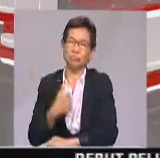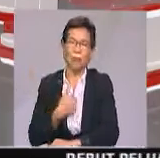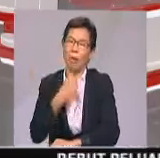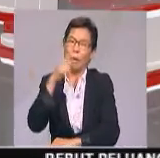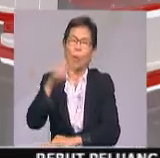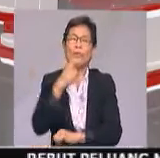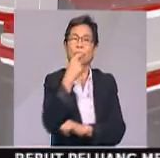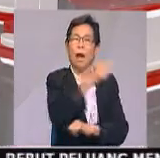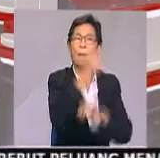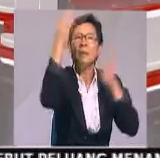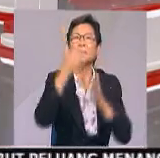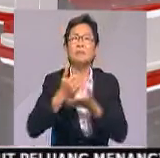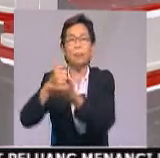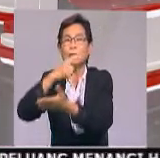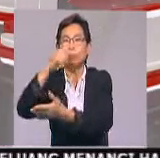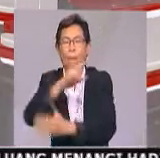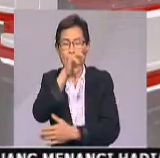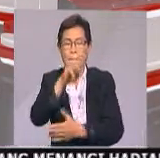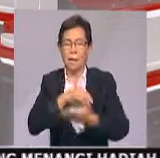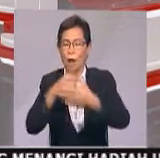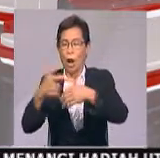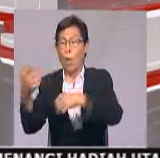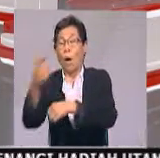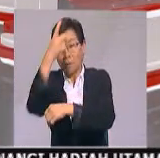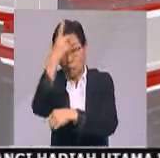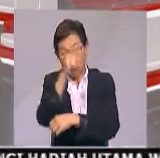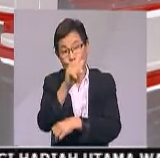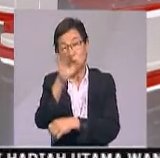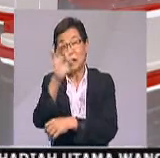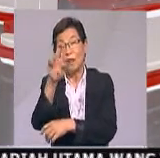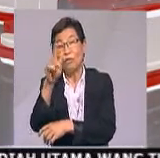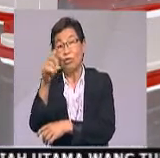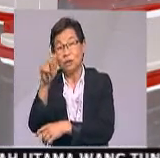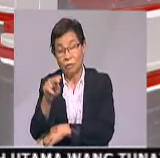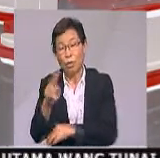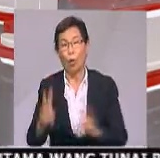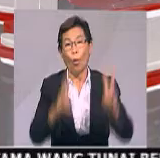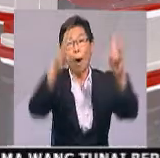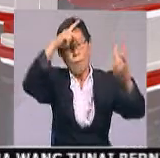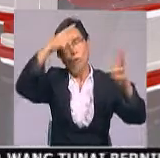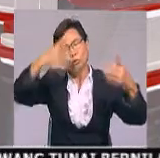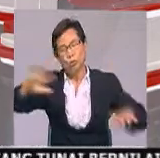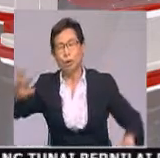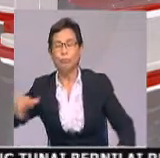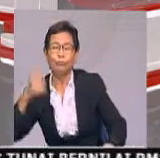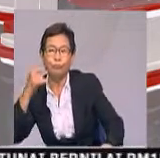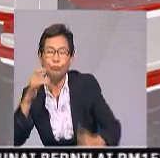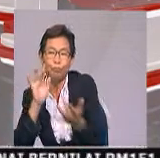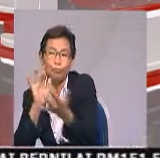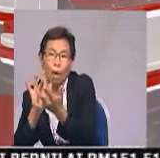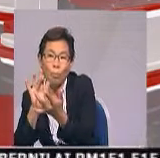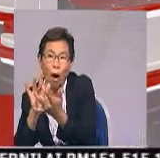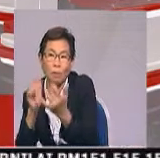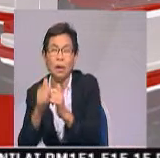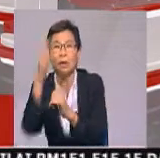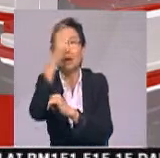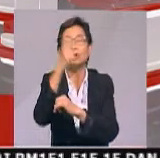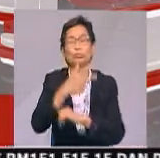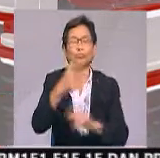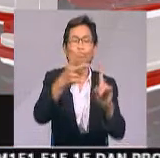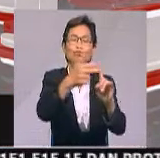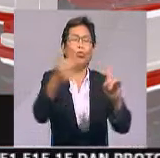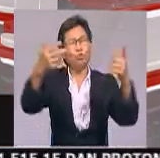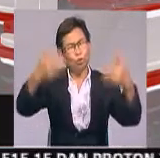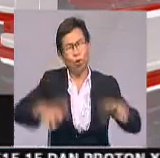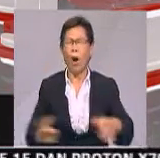Sementara itu, Menteri Luar Dato' Saifuddin Abdullah mengesahkan Wisma Putra telah berhubung secara rasmi dengan Kerajaan Indonesia